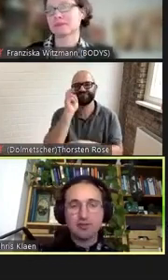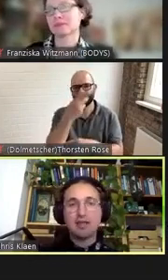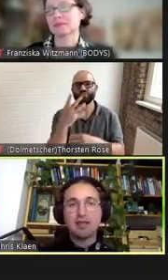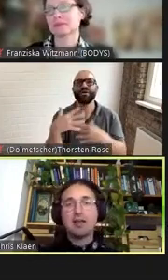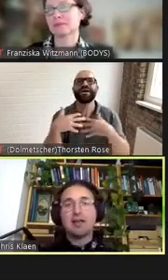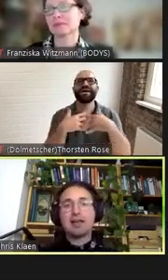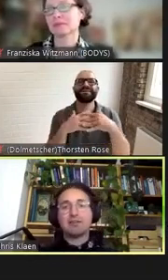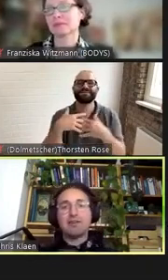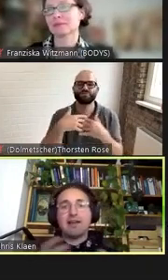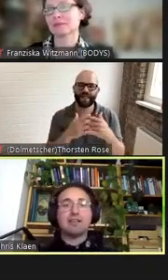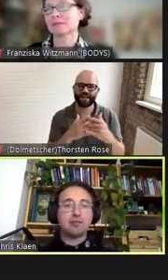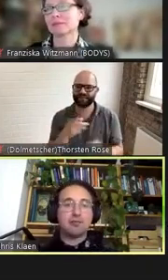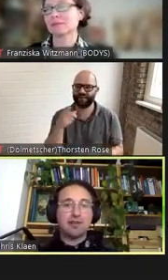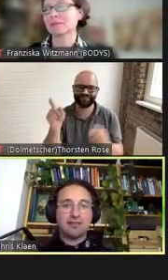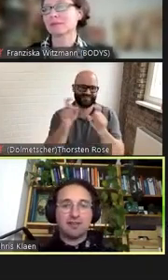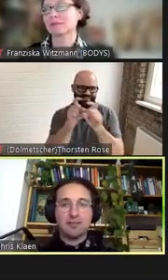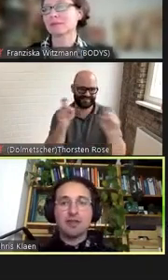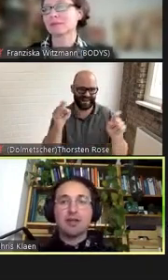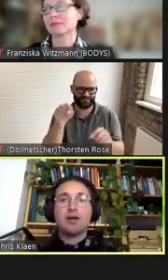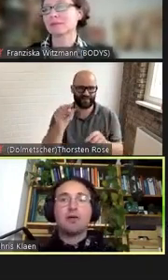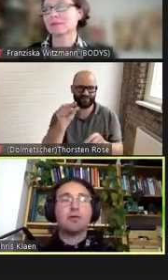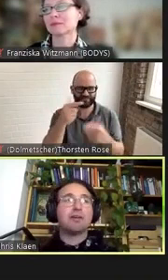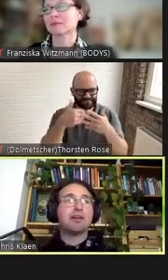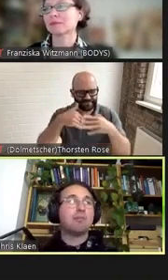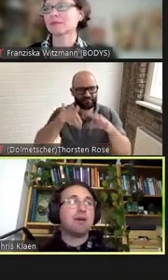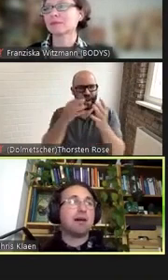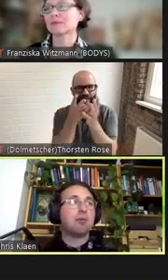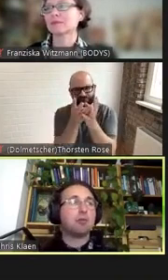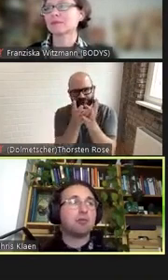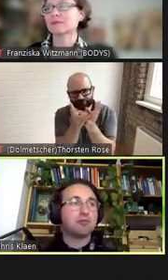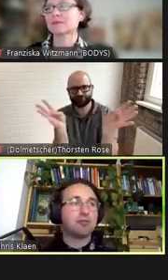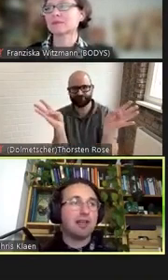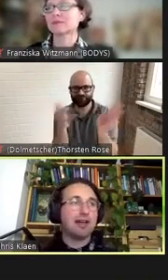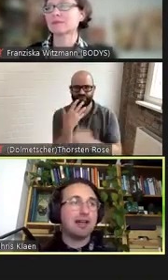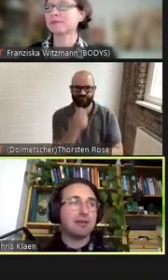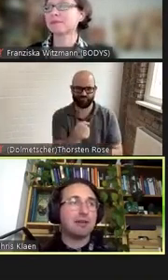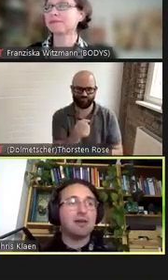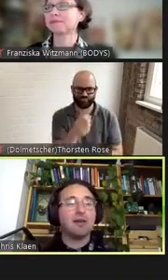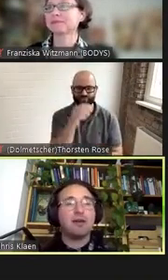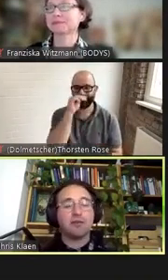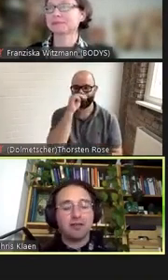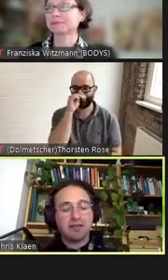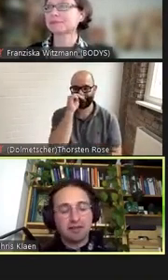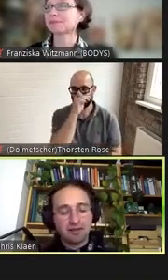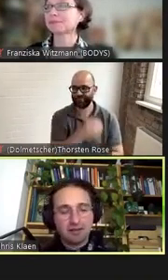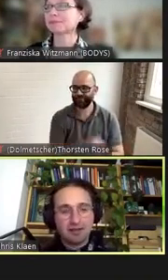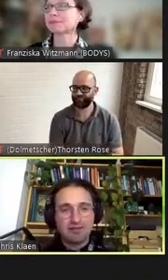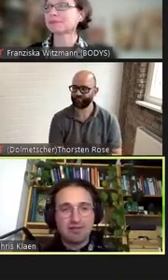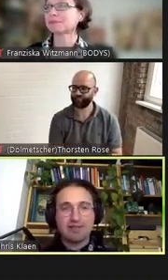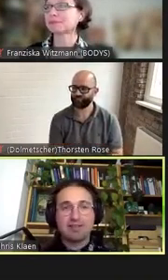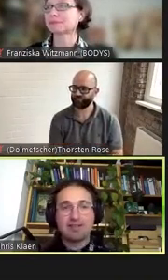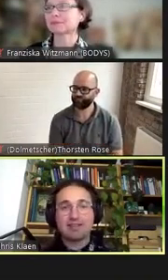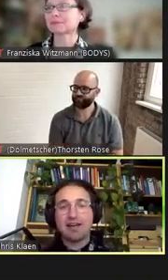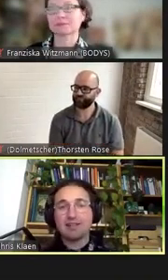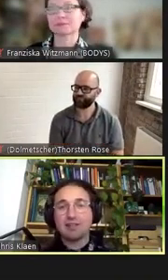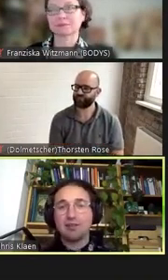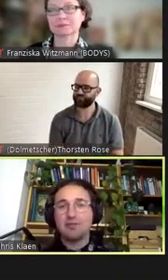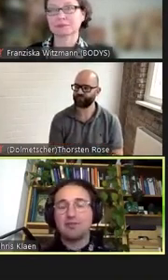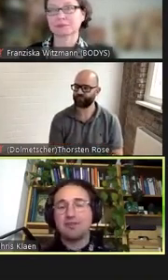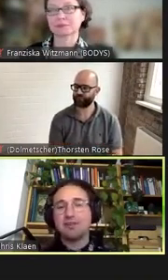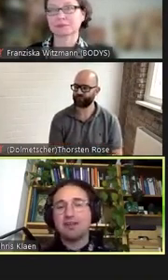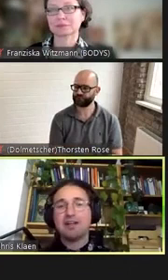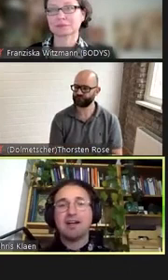angesprochen etwas weiter zu fassen und ein paar Brücken zu schlagen und da will ich direkt